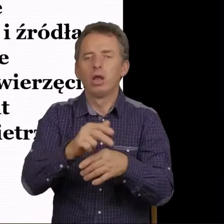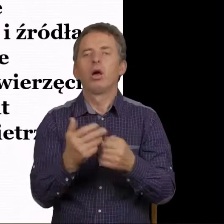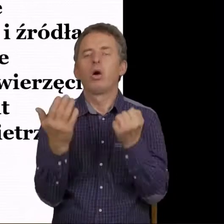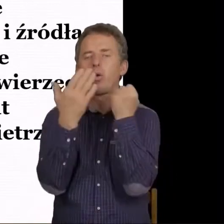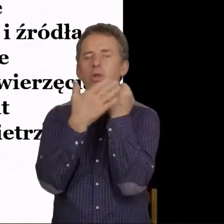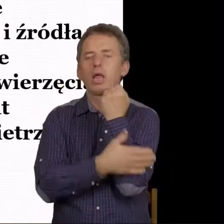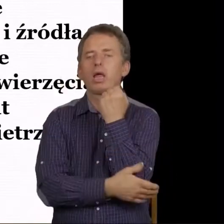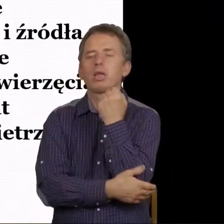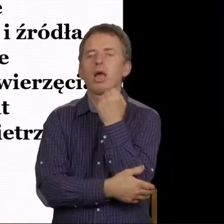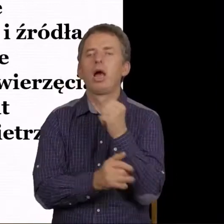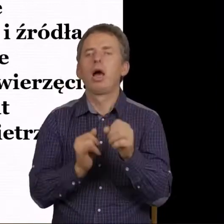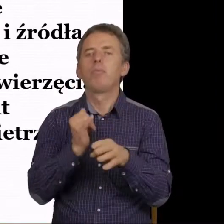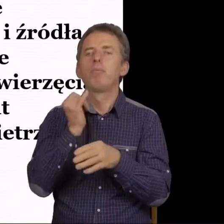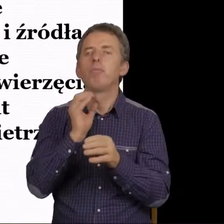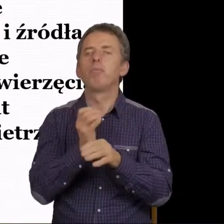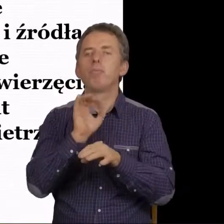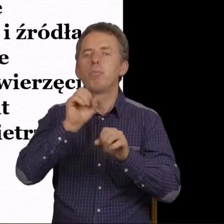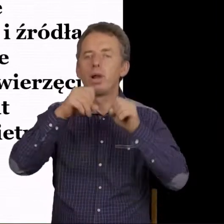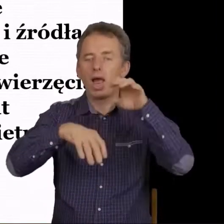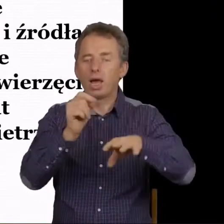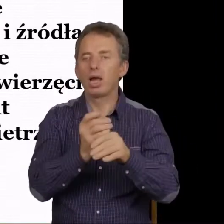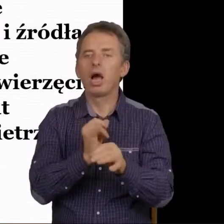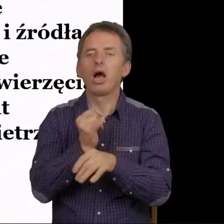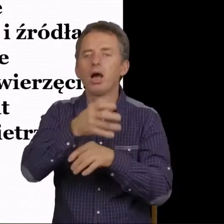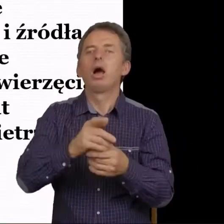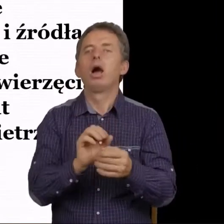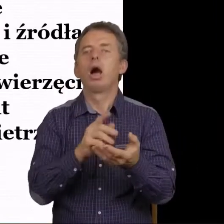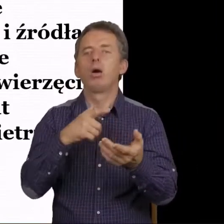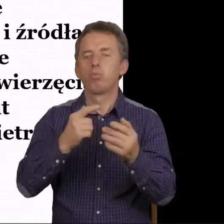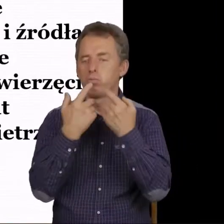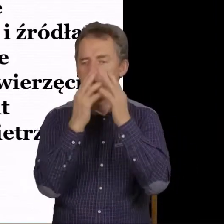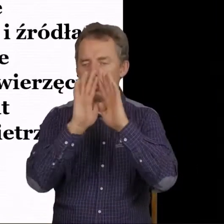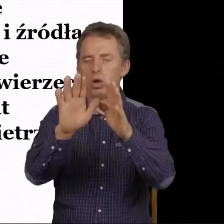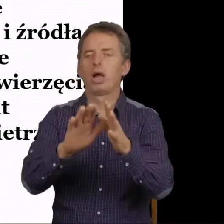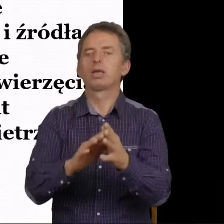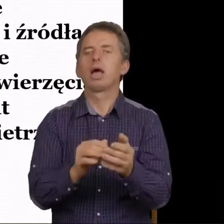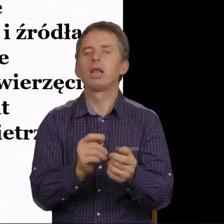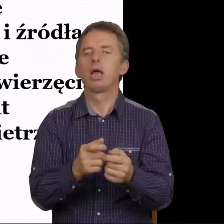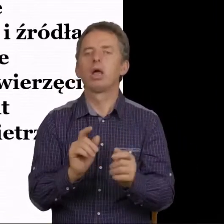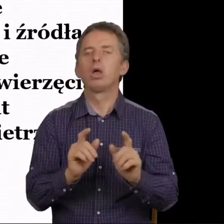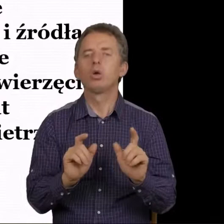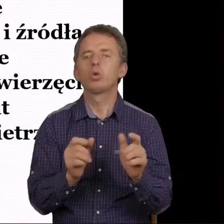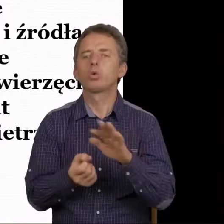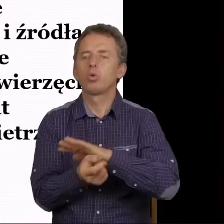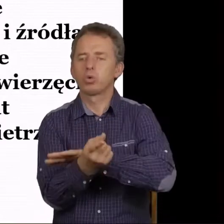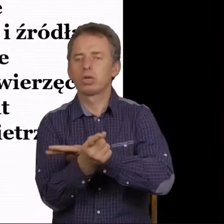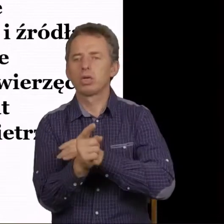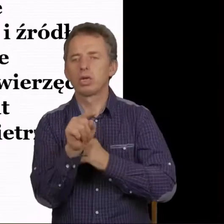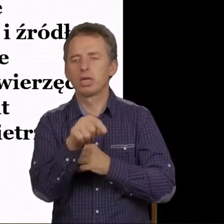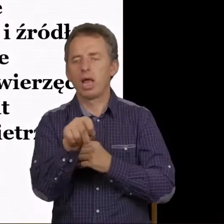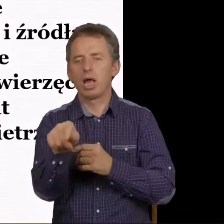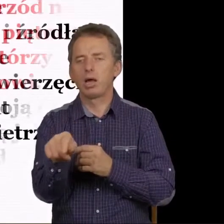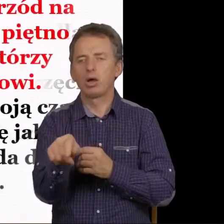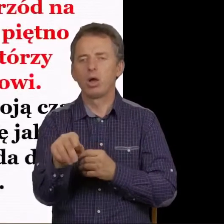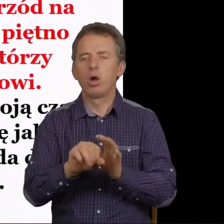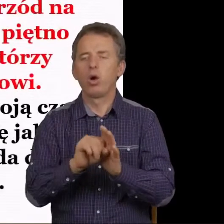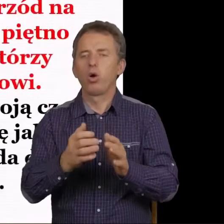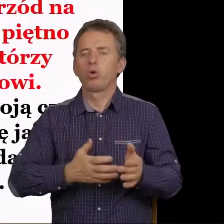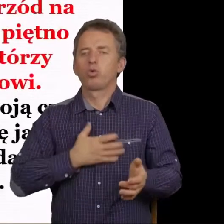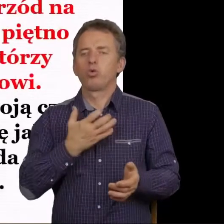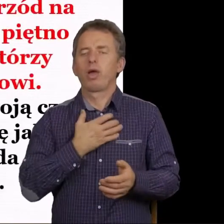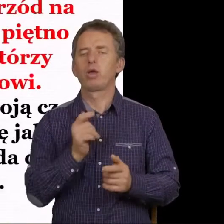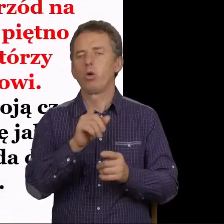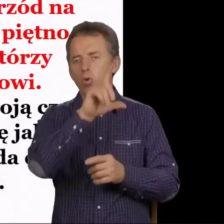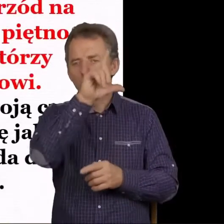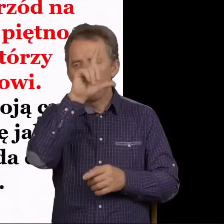plaga jest w konkretny sposób adresowana, aczkolwiek skutki tego odczuwają ludzie.